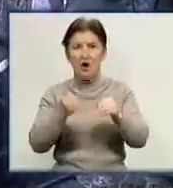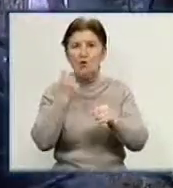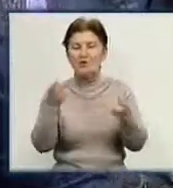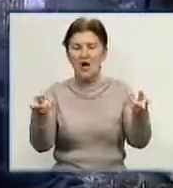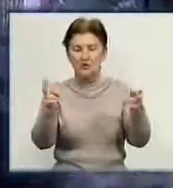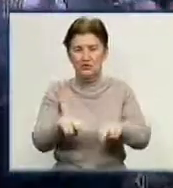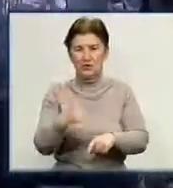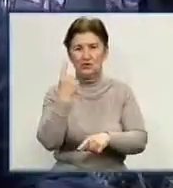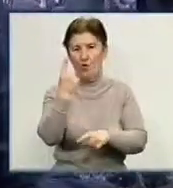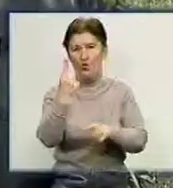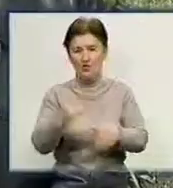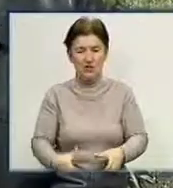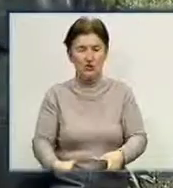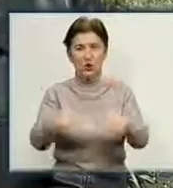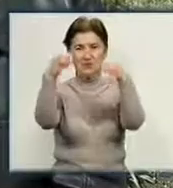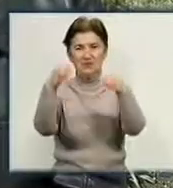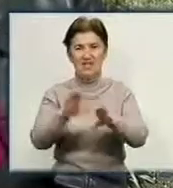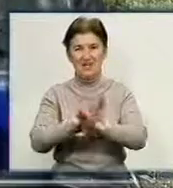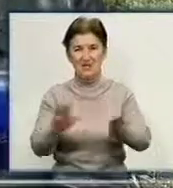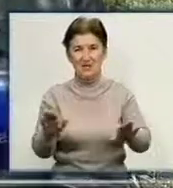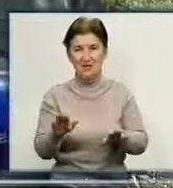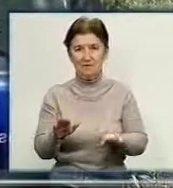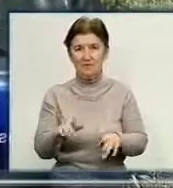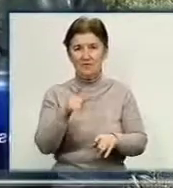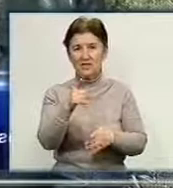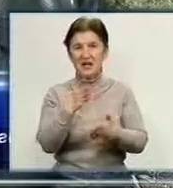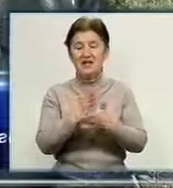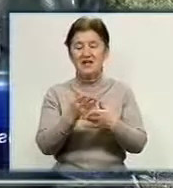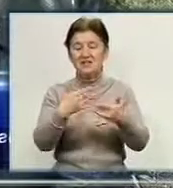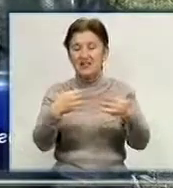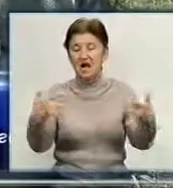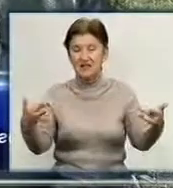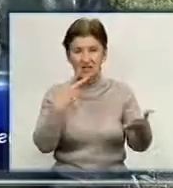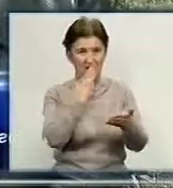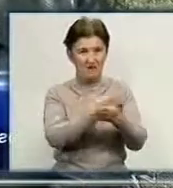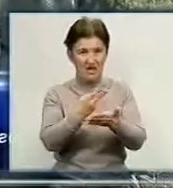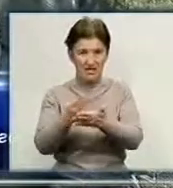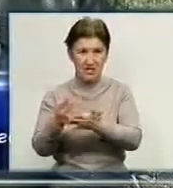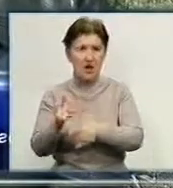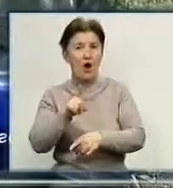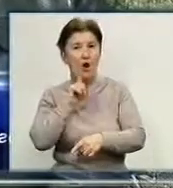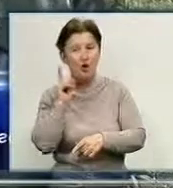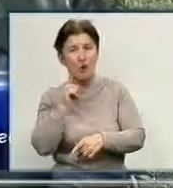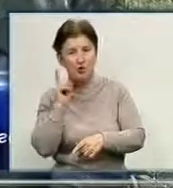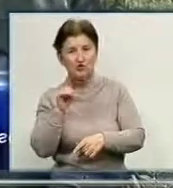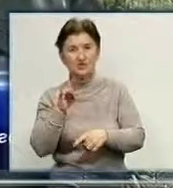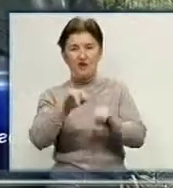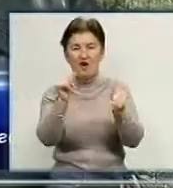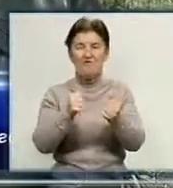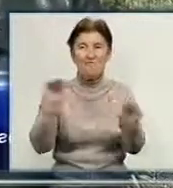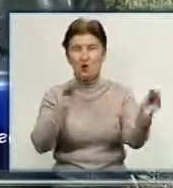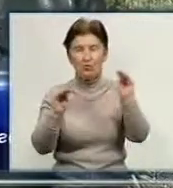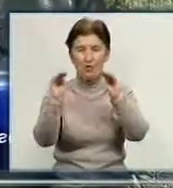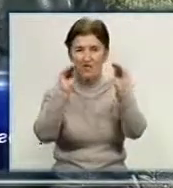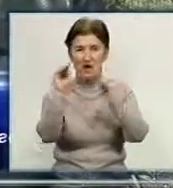одні столбці. Є формувальна обрізка трьох видів – санітарна, омолоджувальна і формувальна. Формувальна